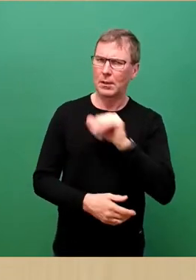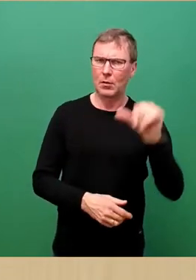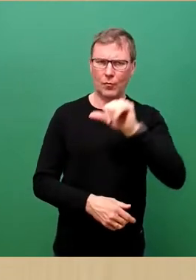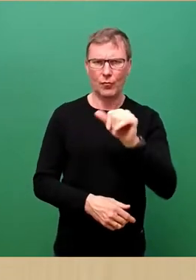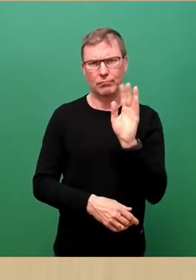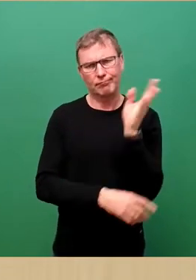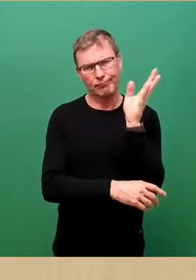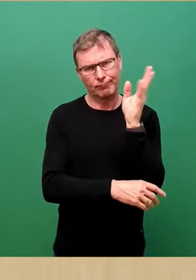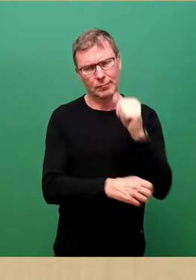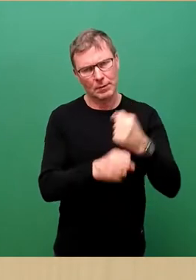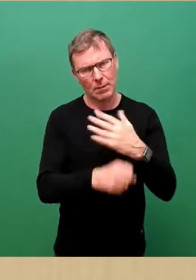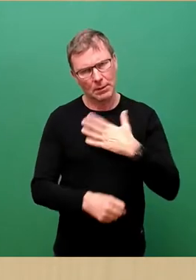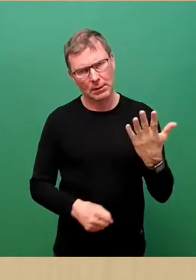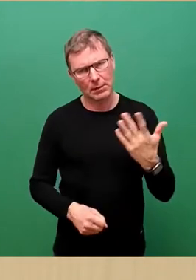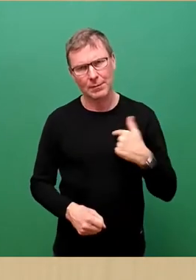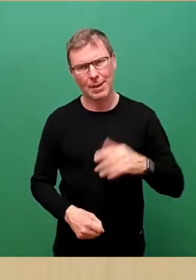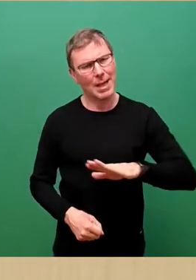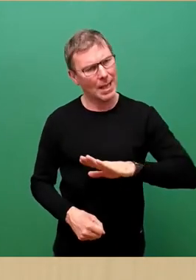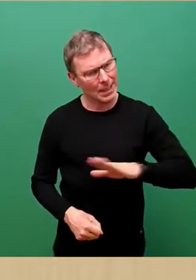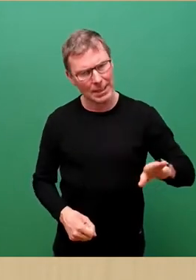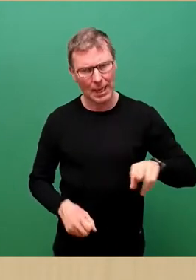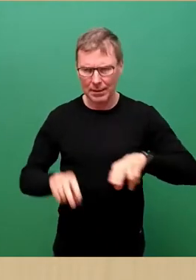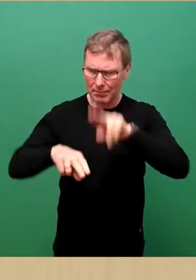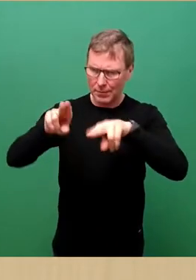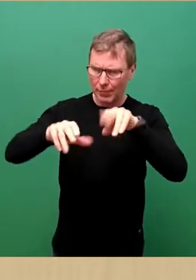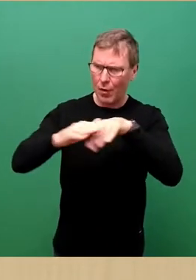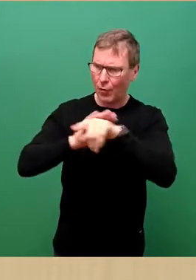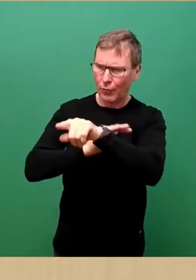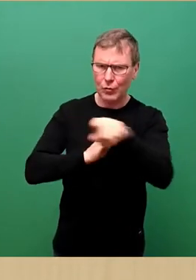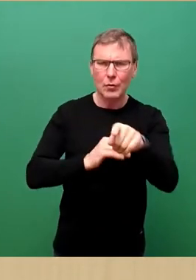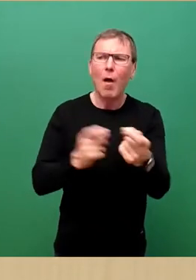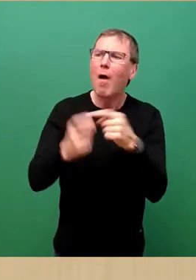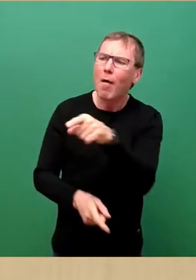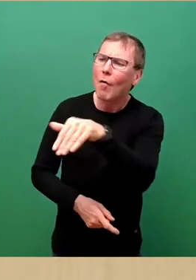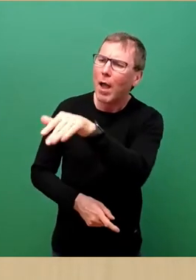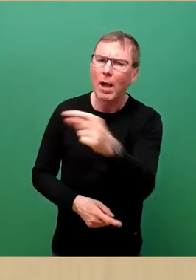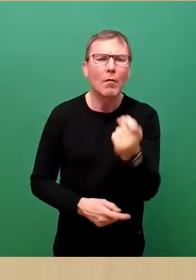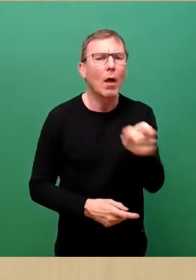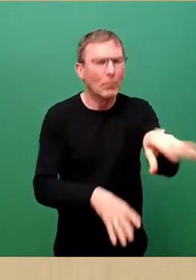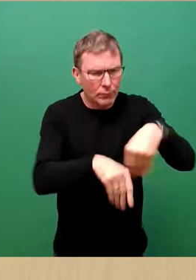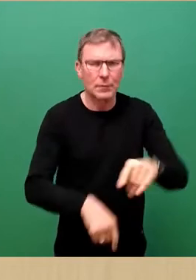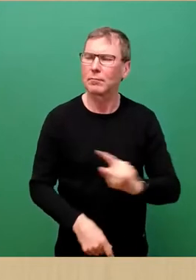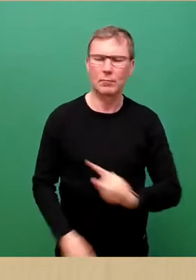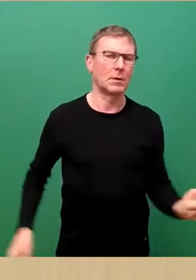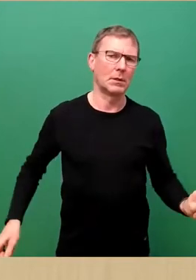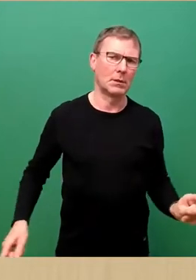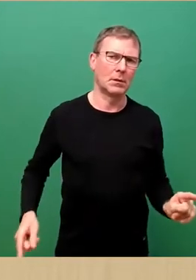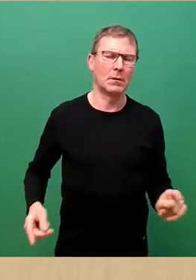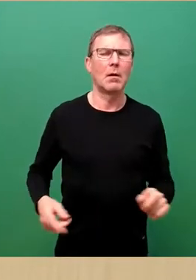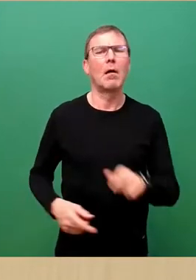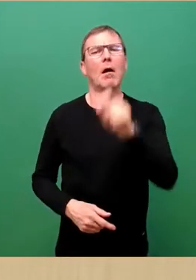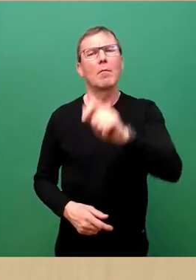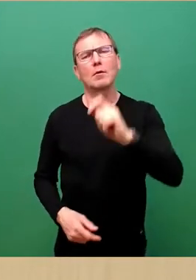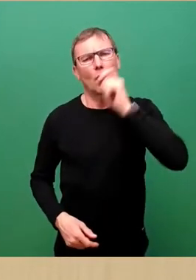klargestellt wurde, dass wir keine Differenzierung von Geflüchteten nach Herkunftsland vornehmen. Egal, ob Menschen aus der Ukraine